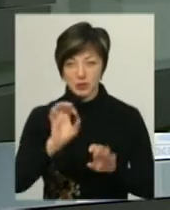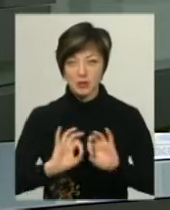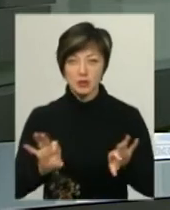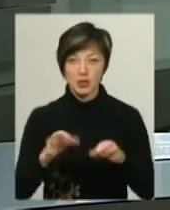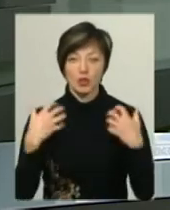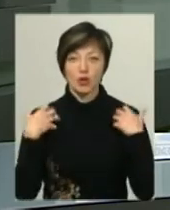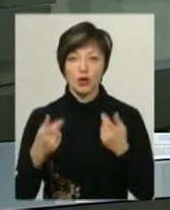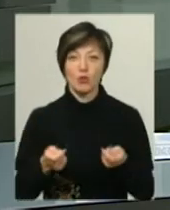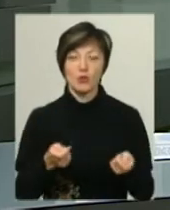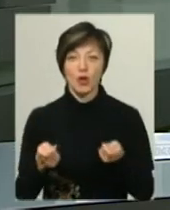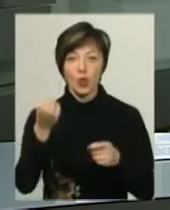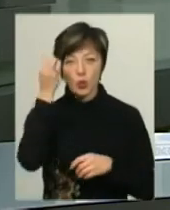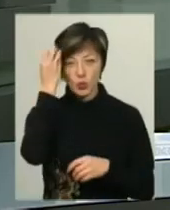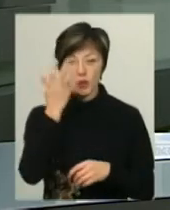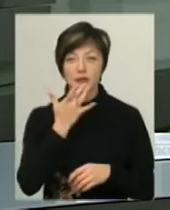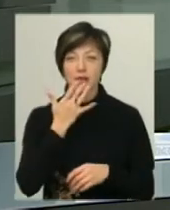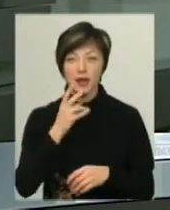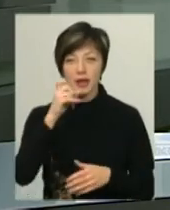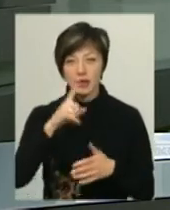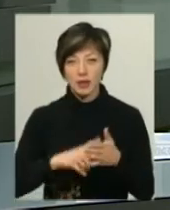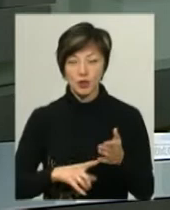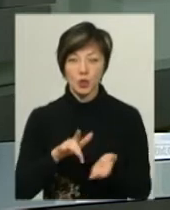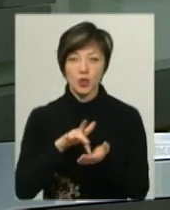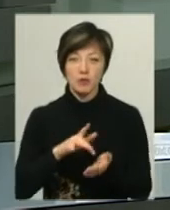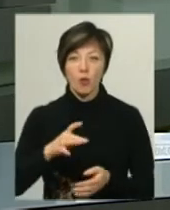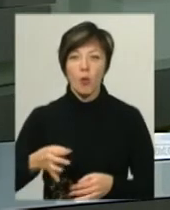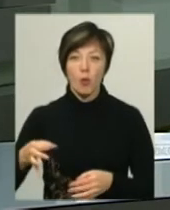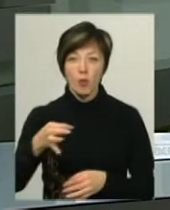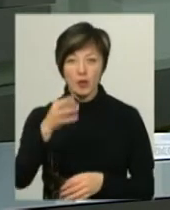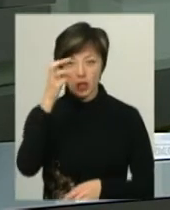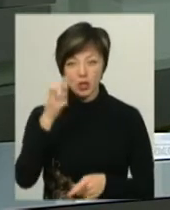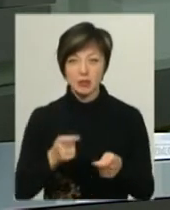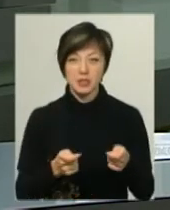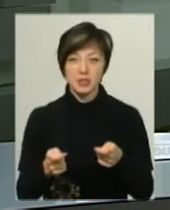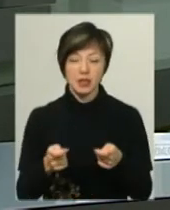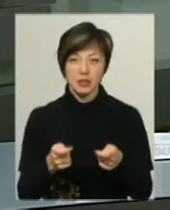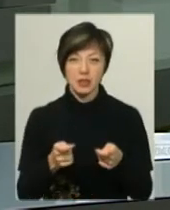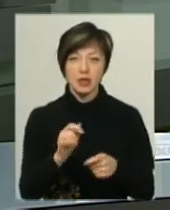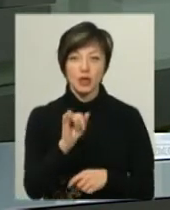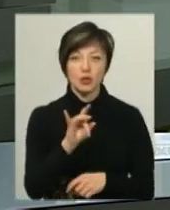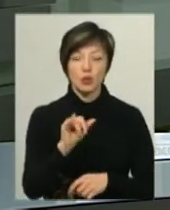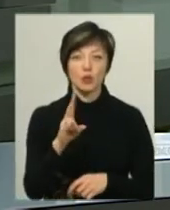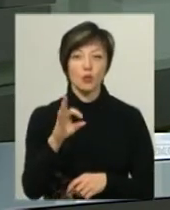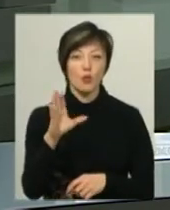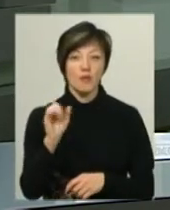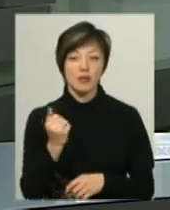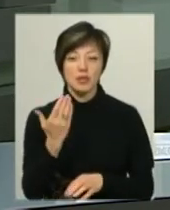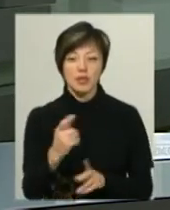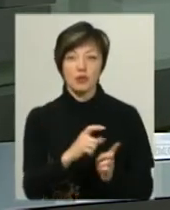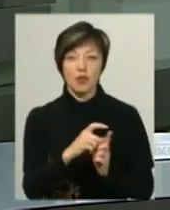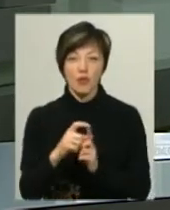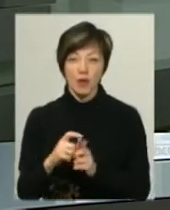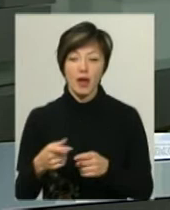начальник управління культури, національності, релігій та туризму Хмельницької облдержадміністрації Ірина Трунова. За її